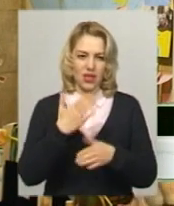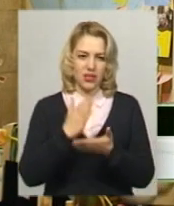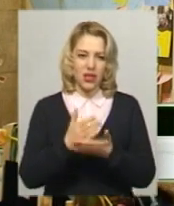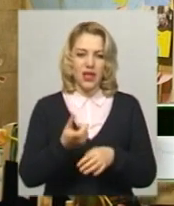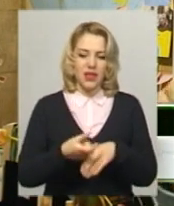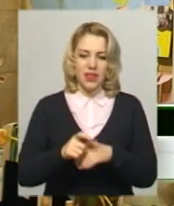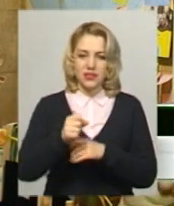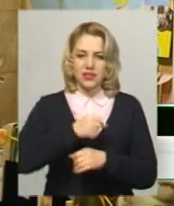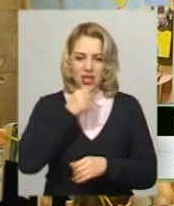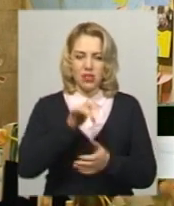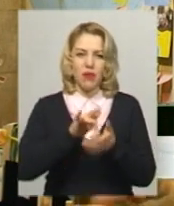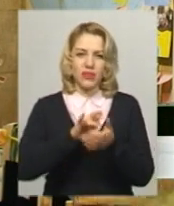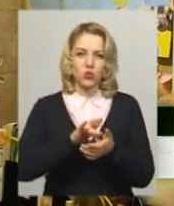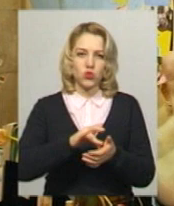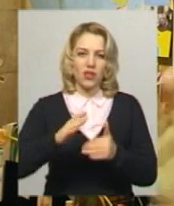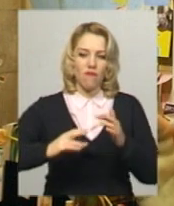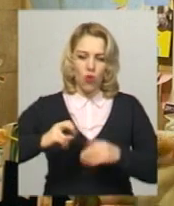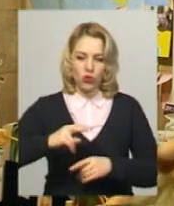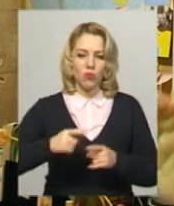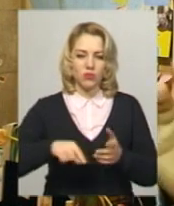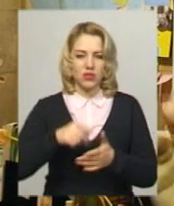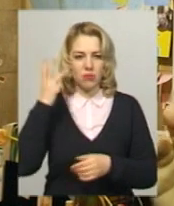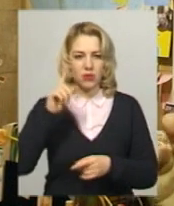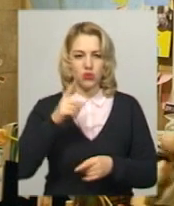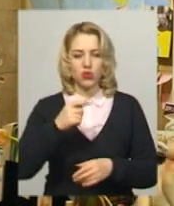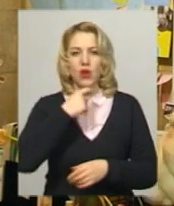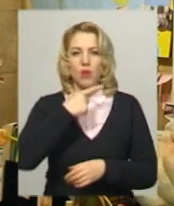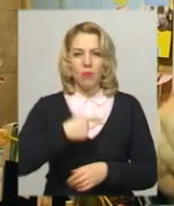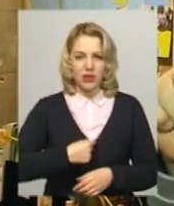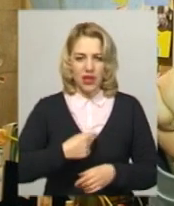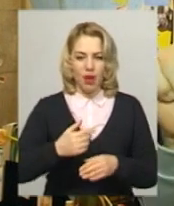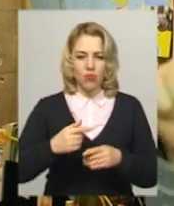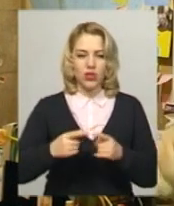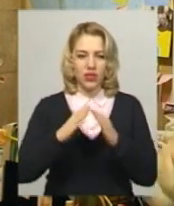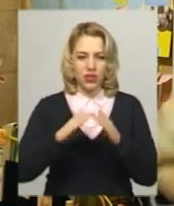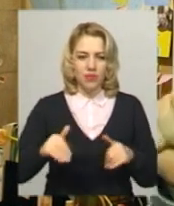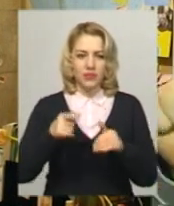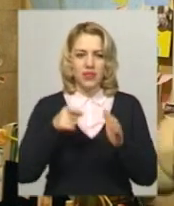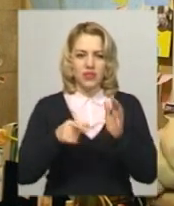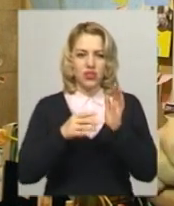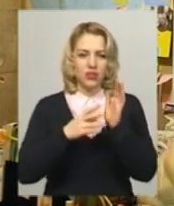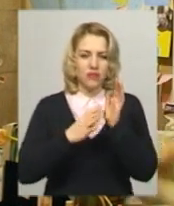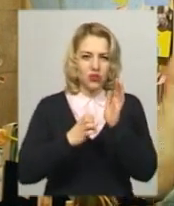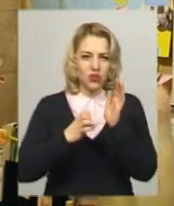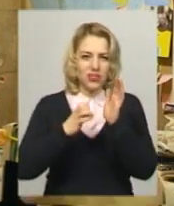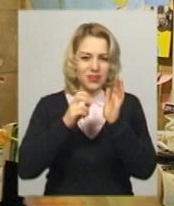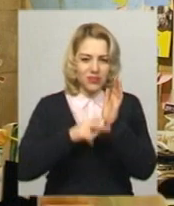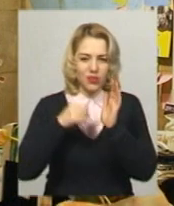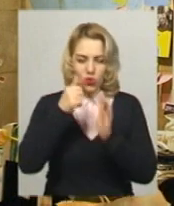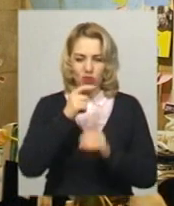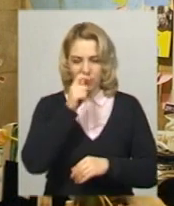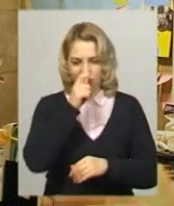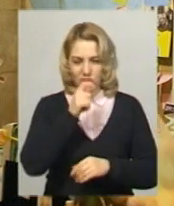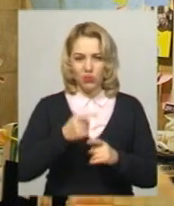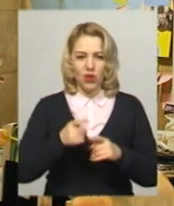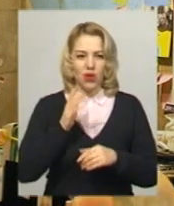екскурсоводом міста Хмельницького, тому що в піонерському таборі «Молода гвардія» в 1979 року, в квітні місяці, виконується 40